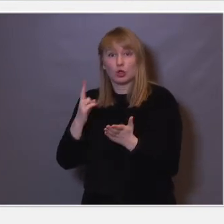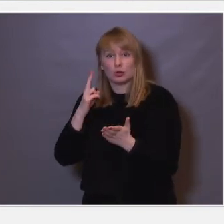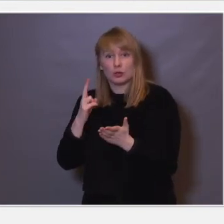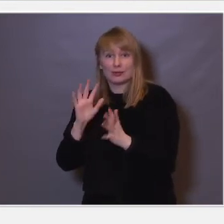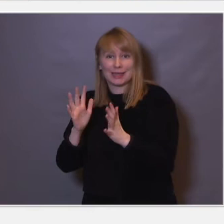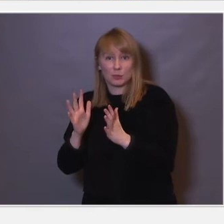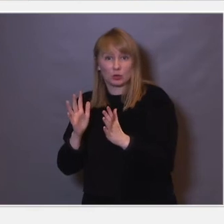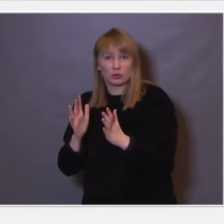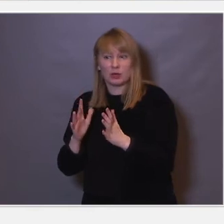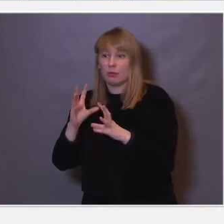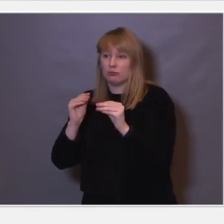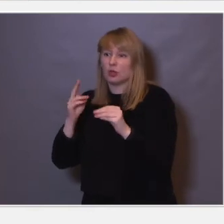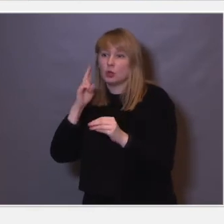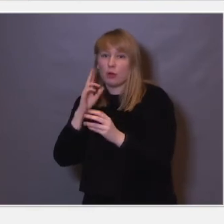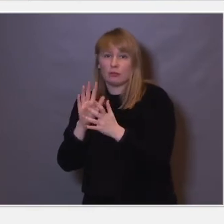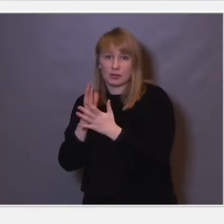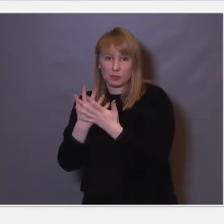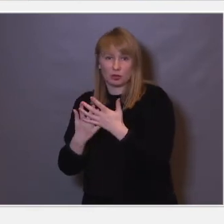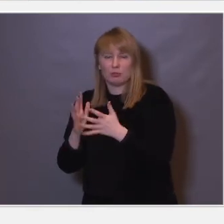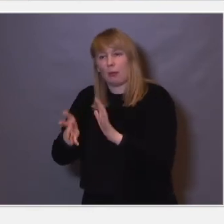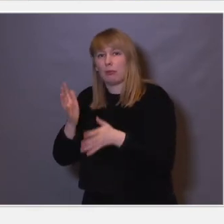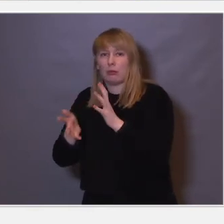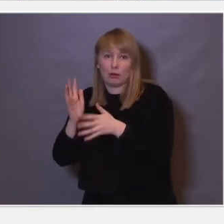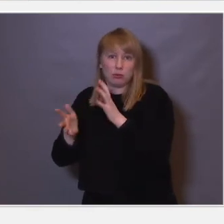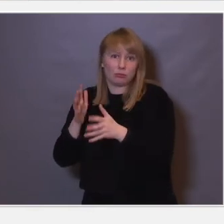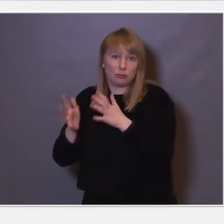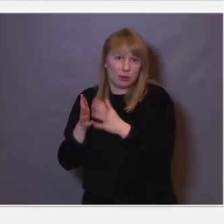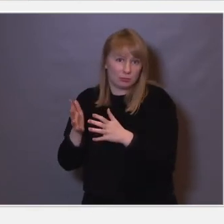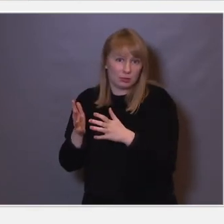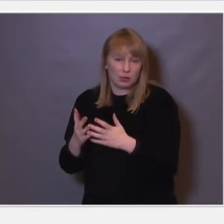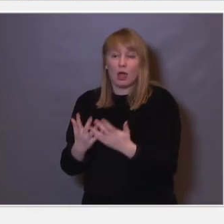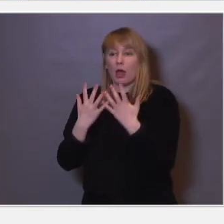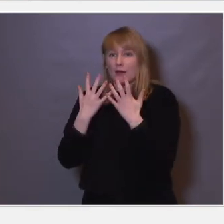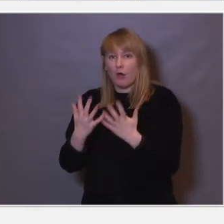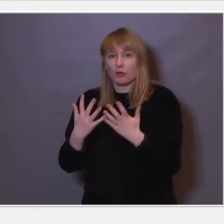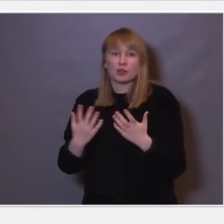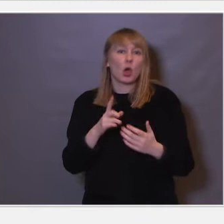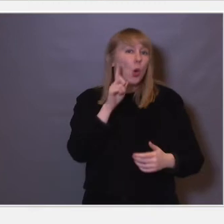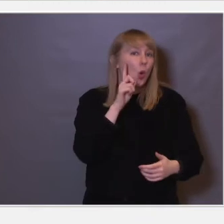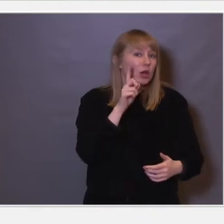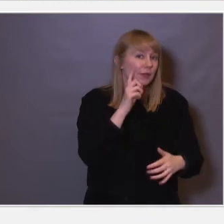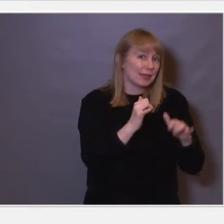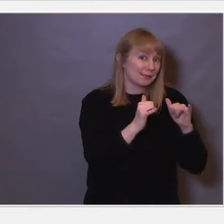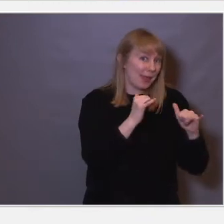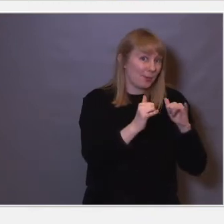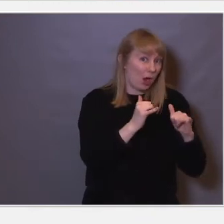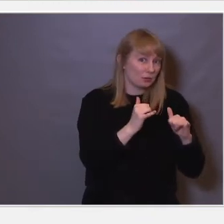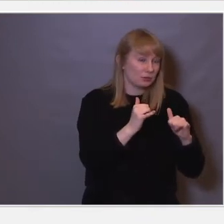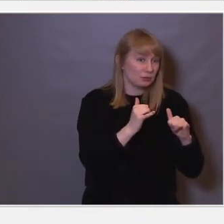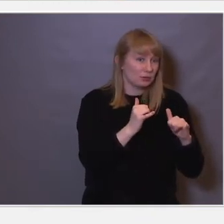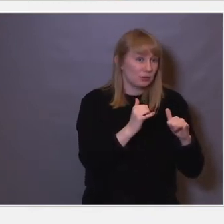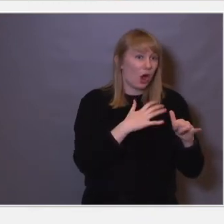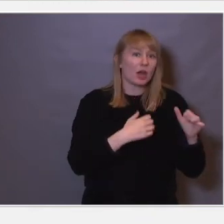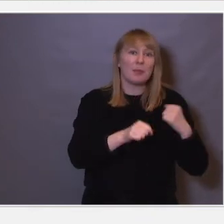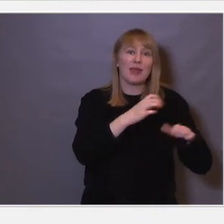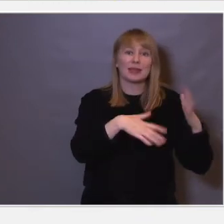begynner de faktisk å bable med hendene. er det som er vist her. At vanlige, eller hørende spebarn, de også har